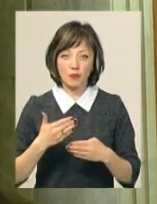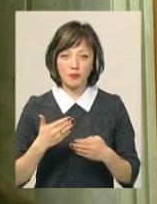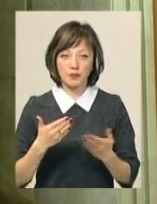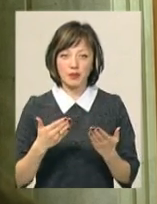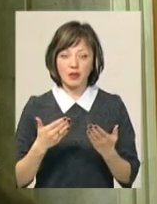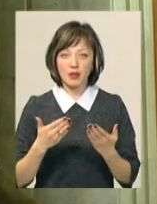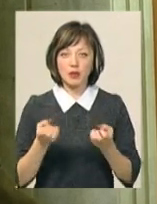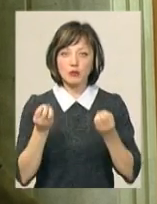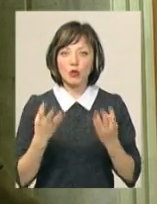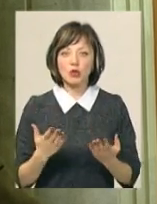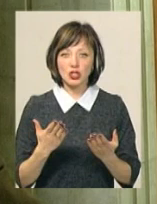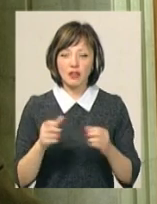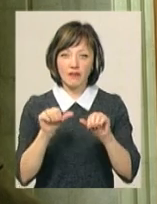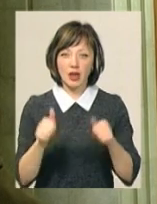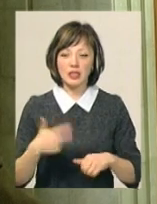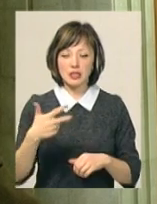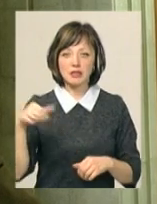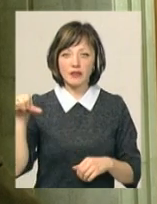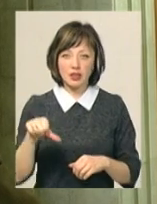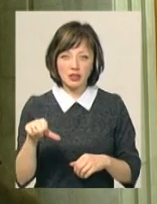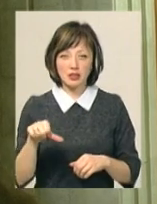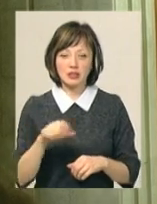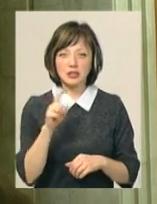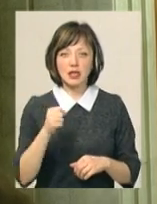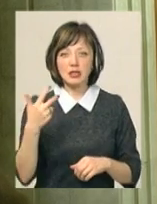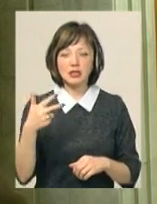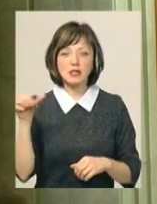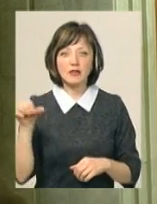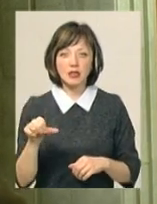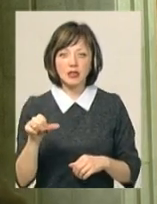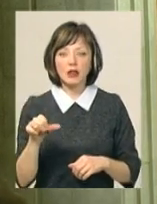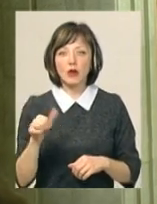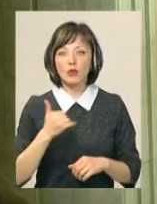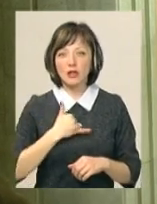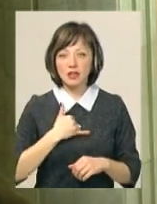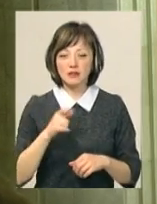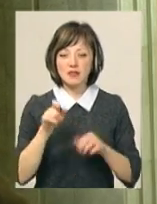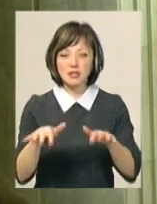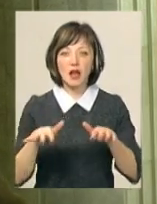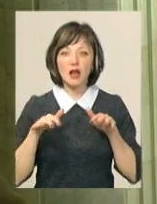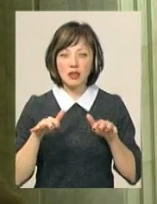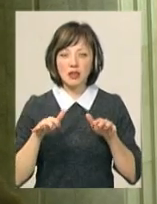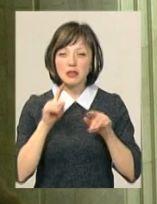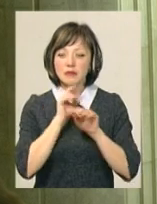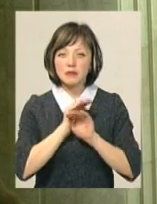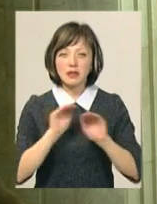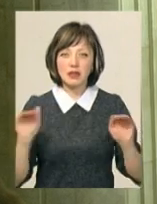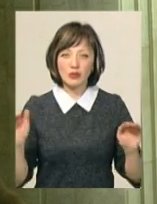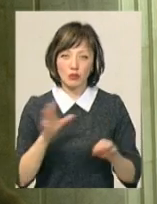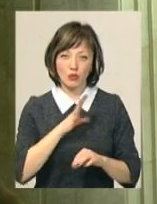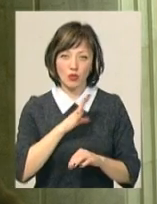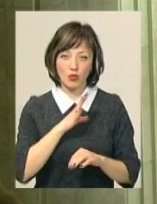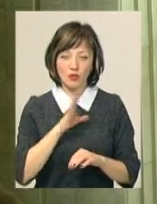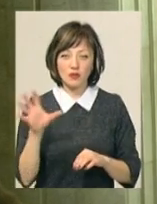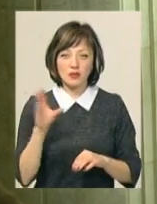Спрощений варіант тривав 30 хвилин всього, і за 30 хвилин у нас в залі не було жодного звука. На